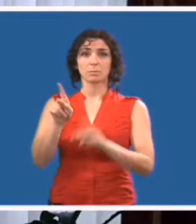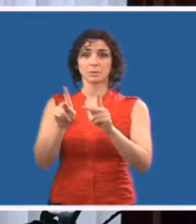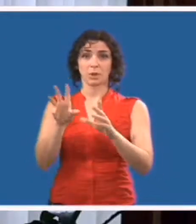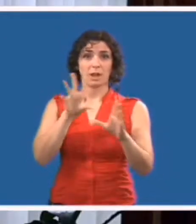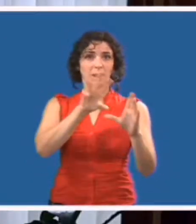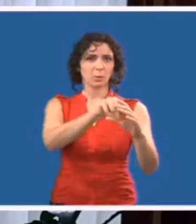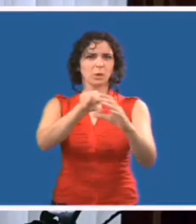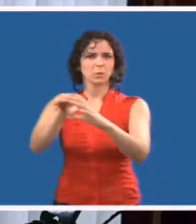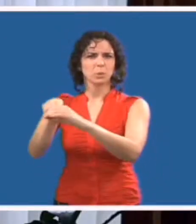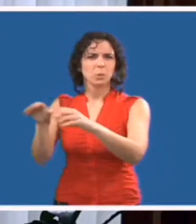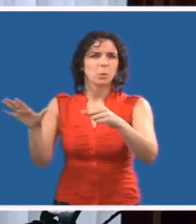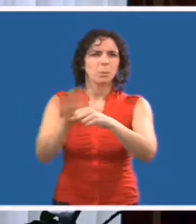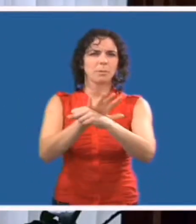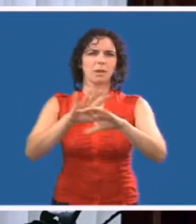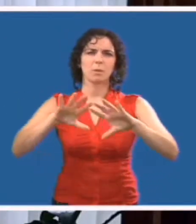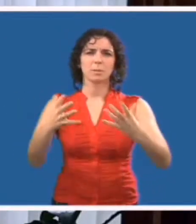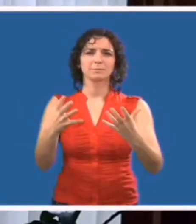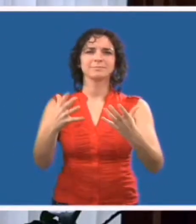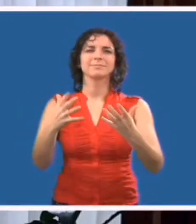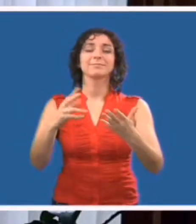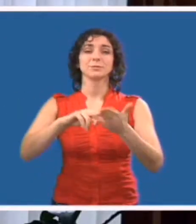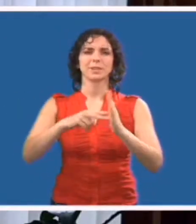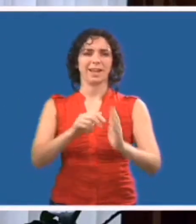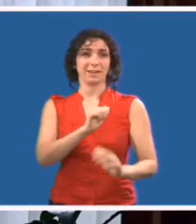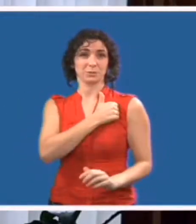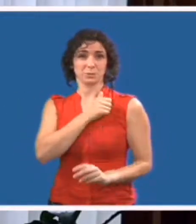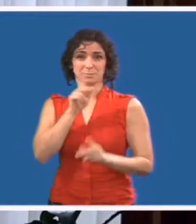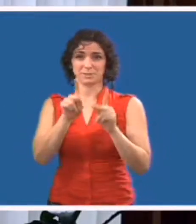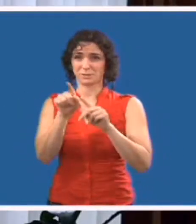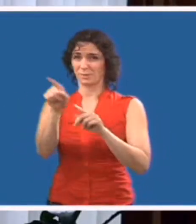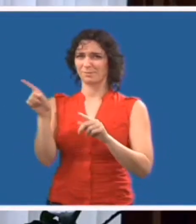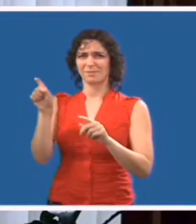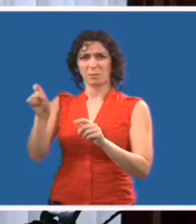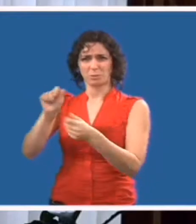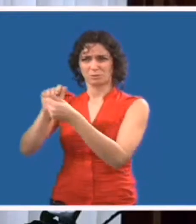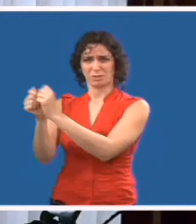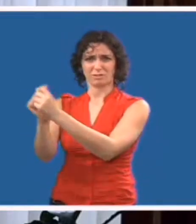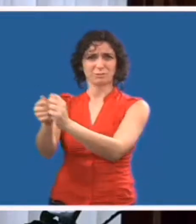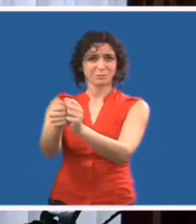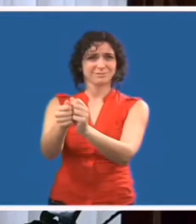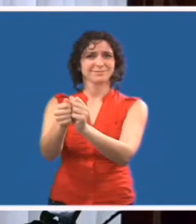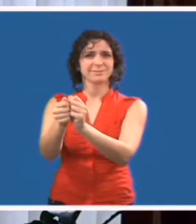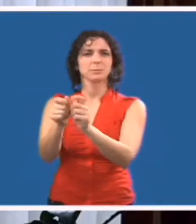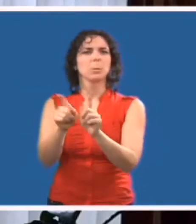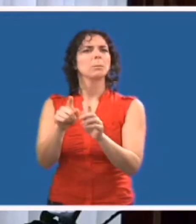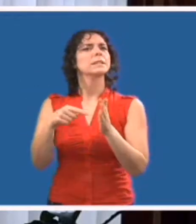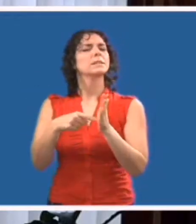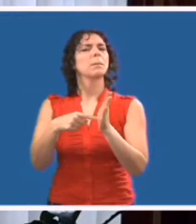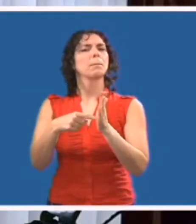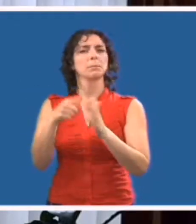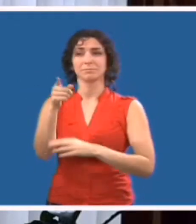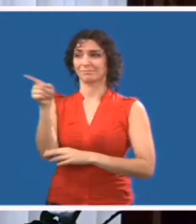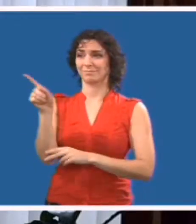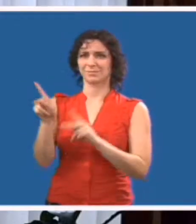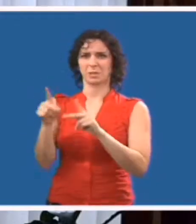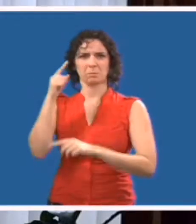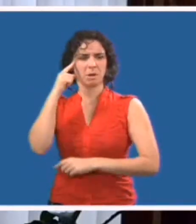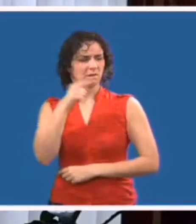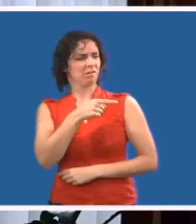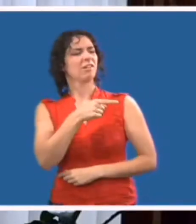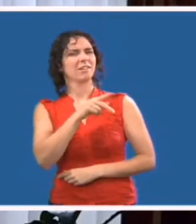véritable inclusion, il faut modifier les attitudes et l'égard des personnes qui ont un handicap,